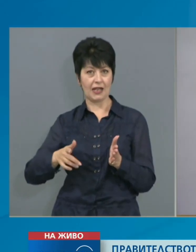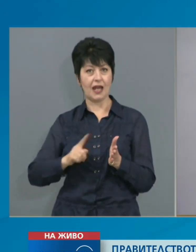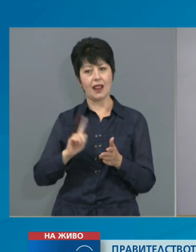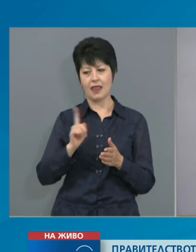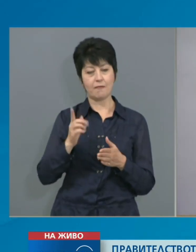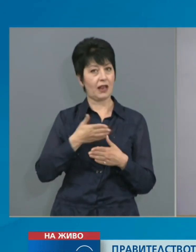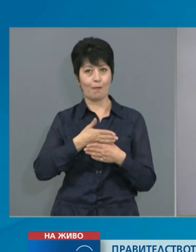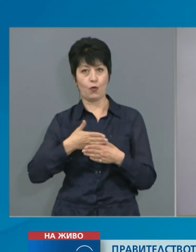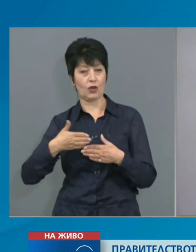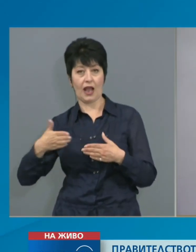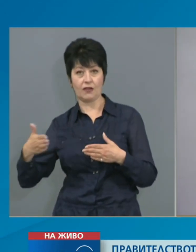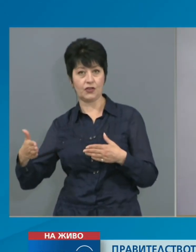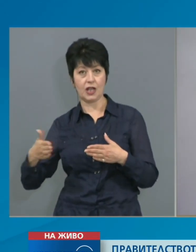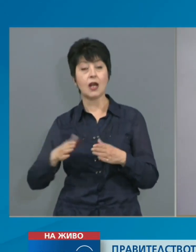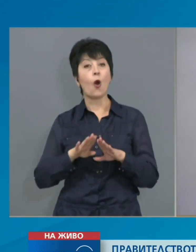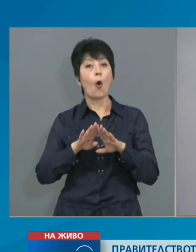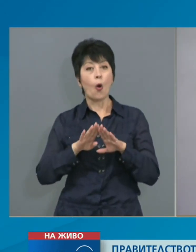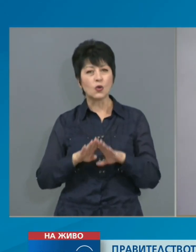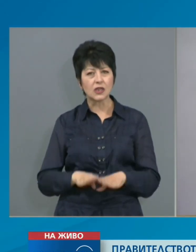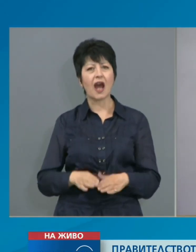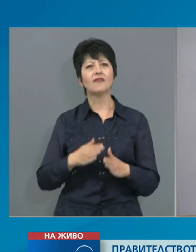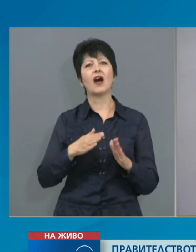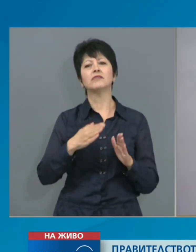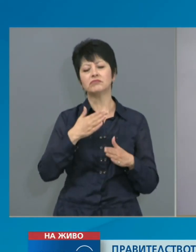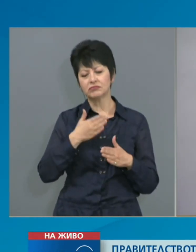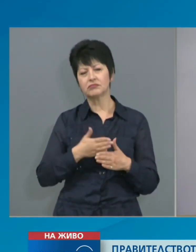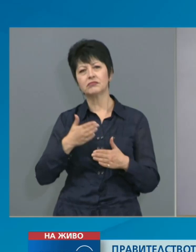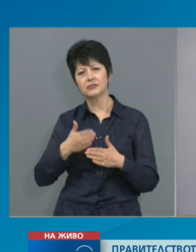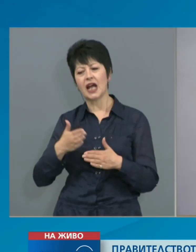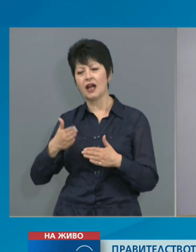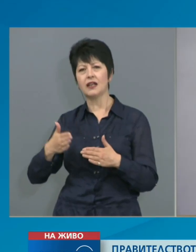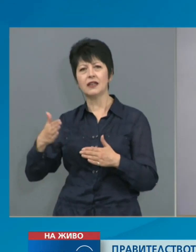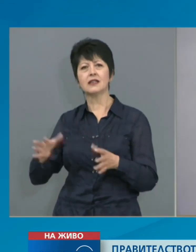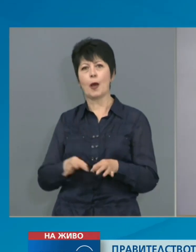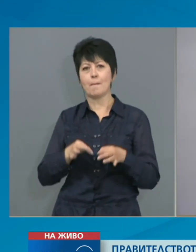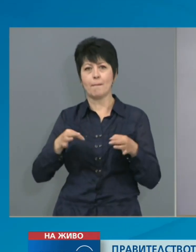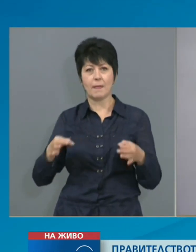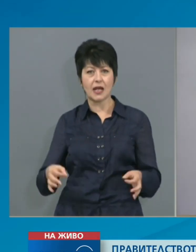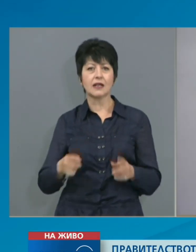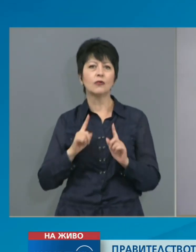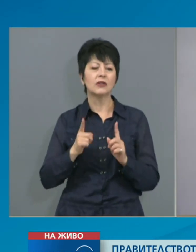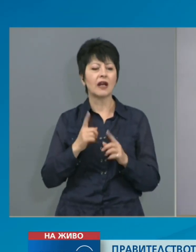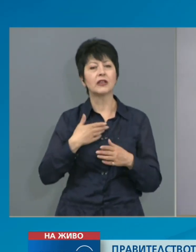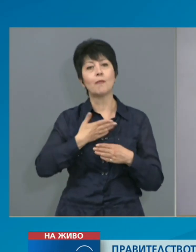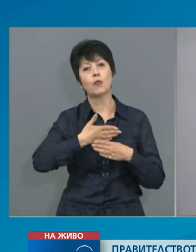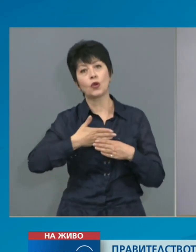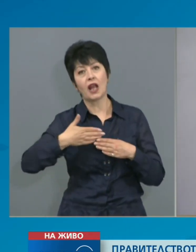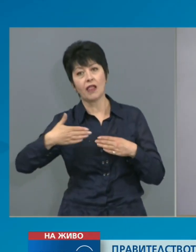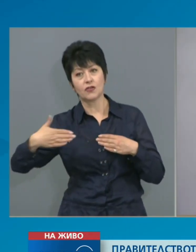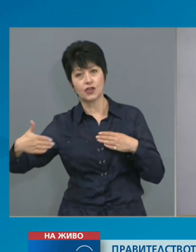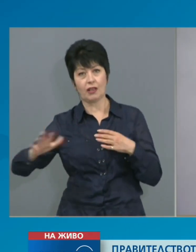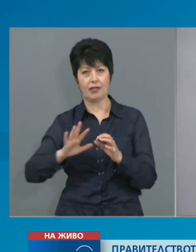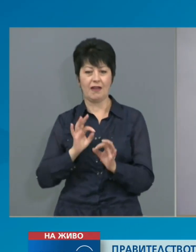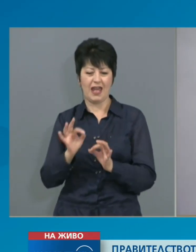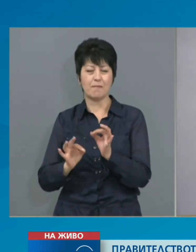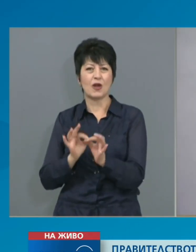продължи, остават редица мерки, които ще трябва да продължат, противоепидемични мерки, които